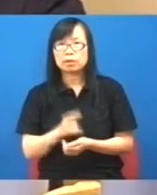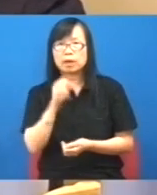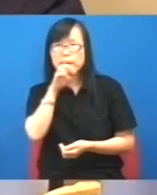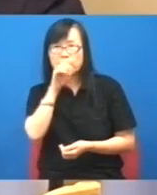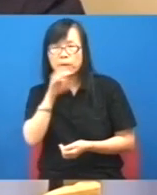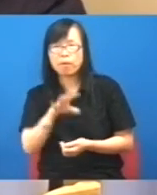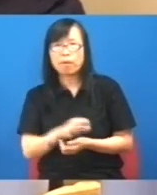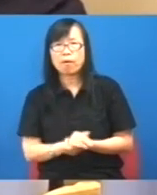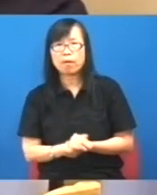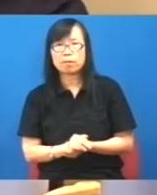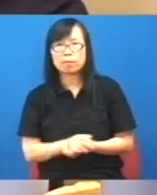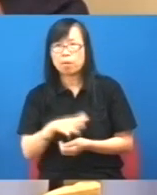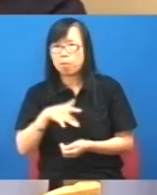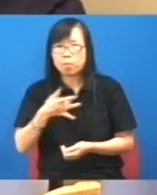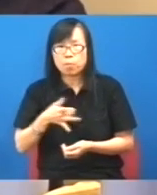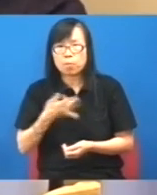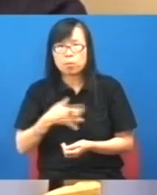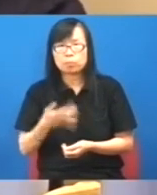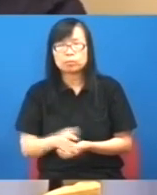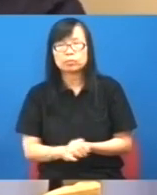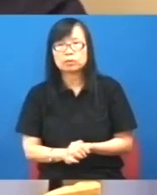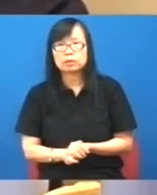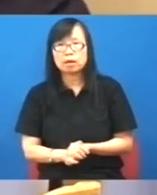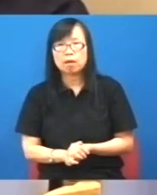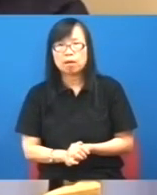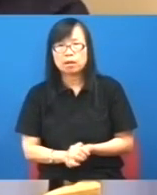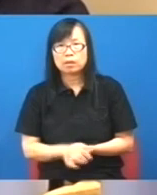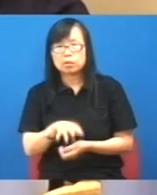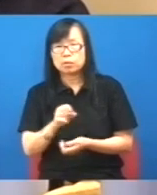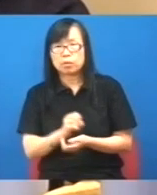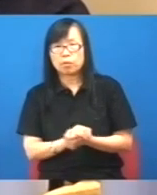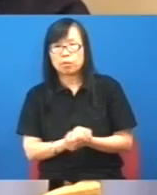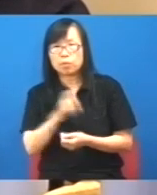在說術是沒有用的學術是學術術就是術士